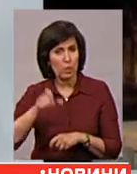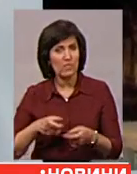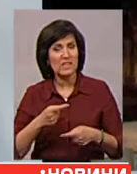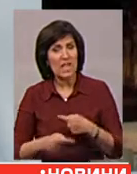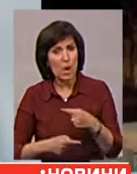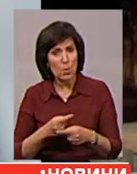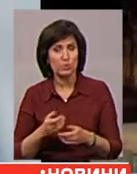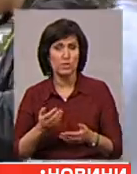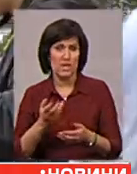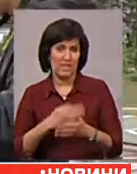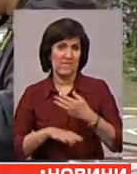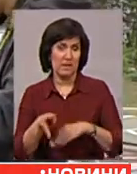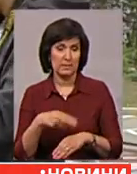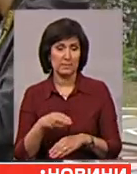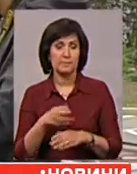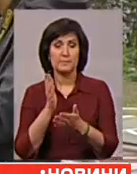народження живе з інвалідністю.